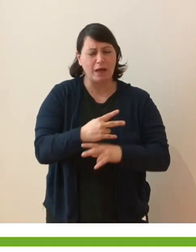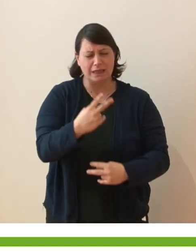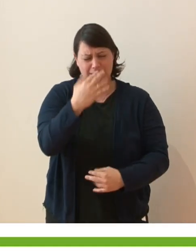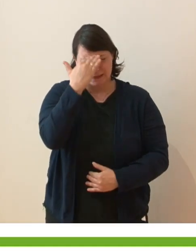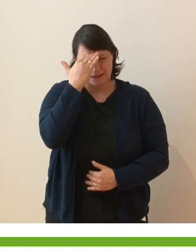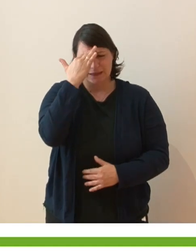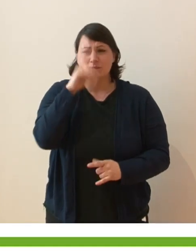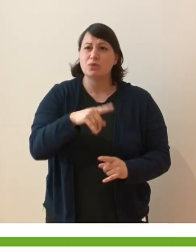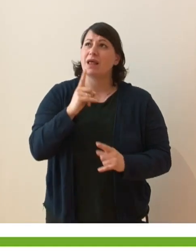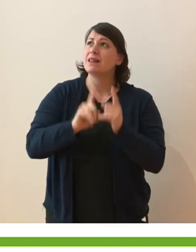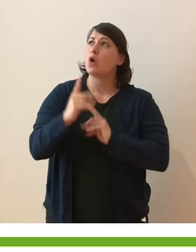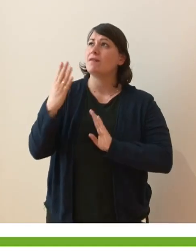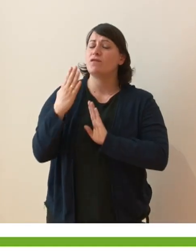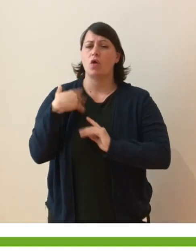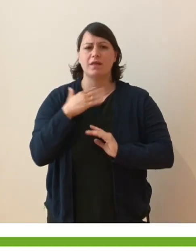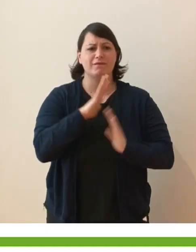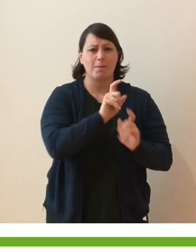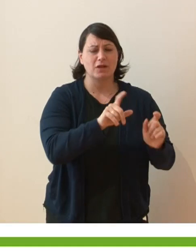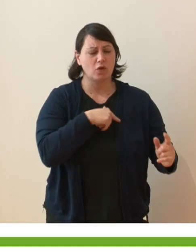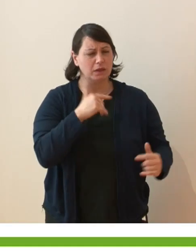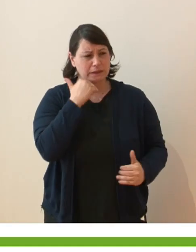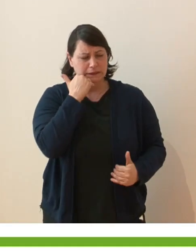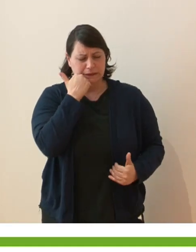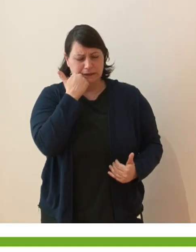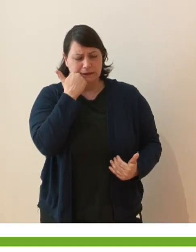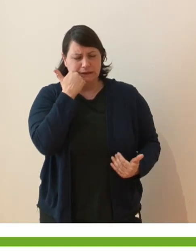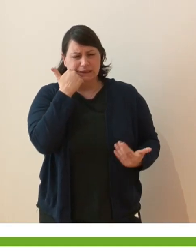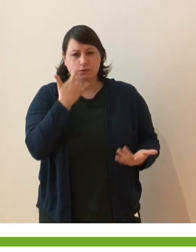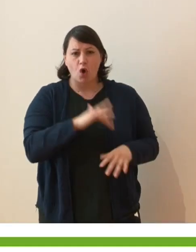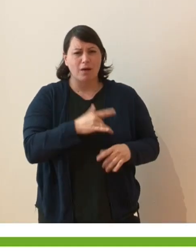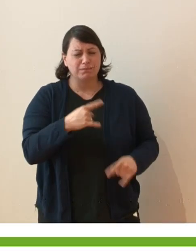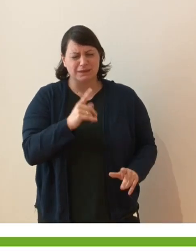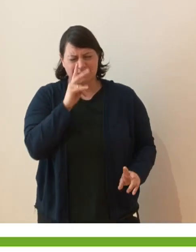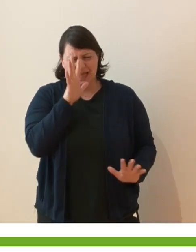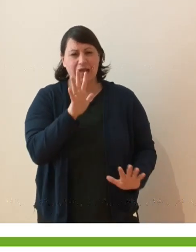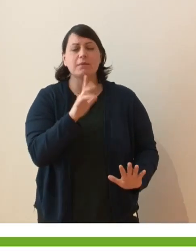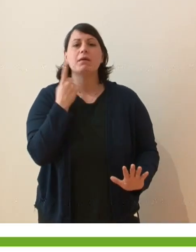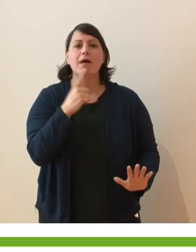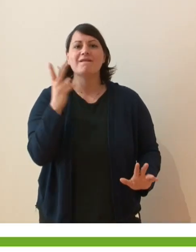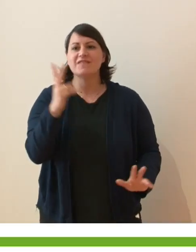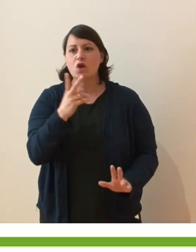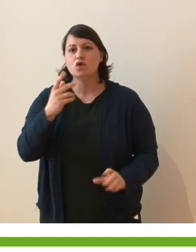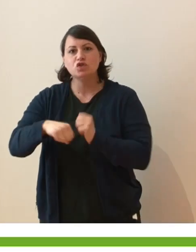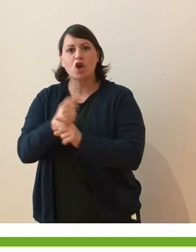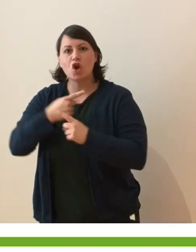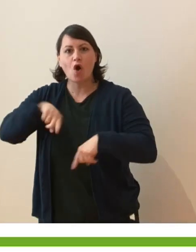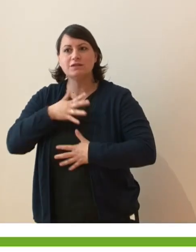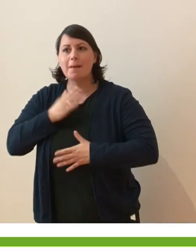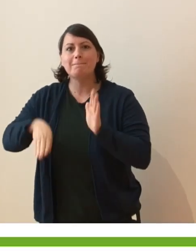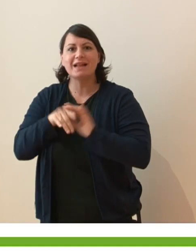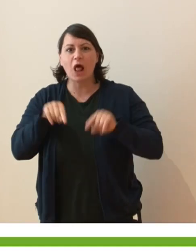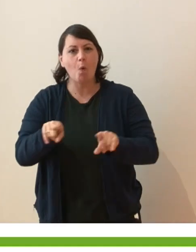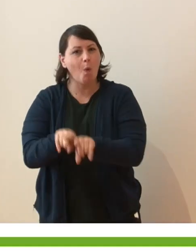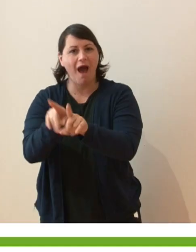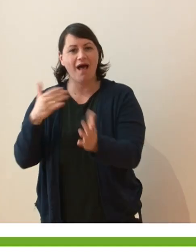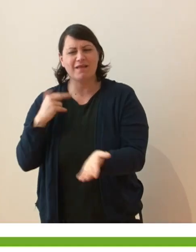e li fa sentire. Eppure la nostra storia parte da lì. Isacco, che è il figlio della promessa, quello